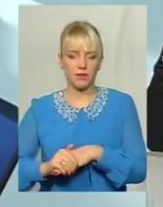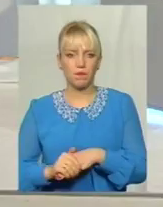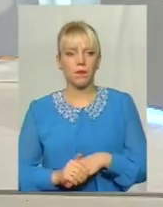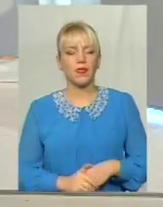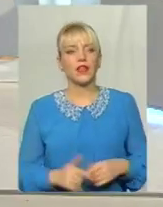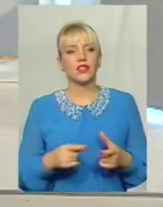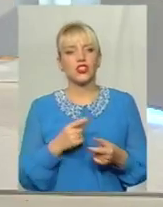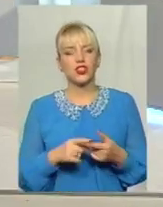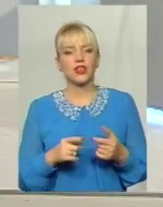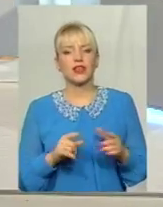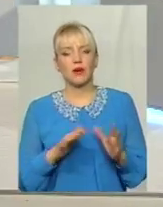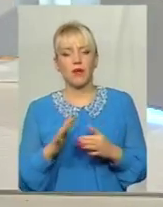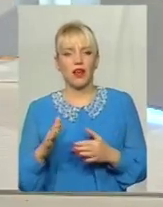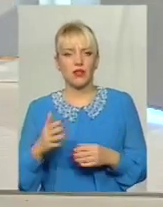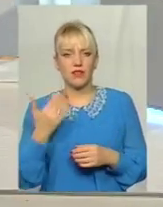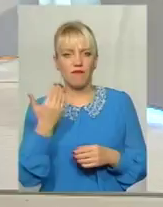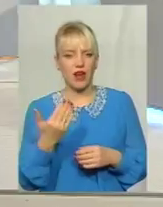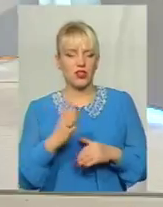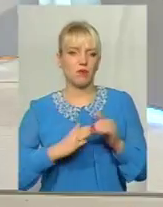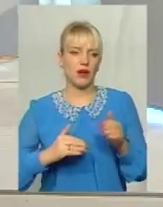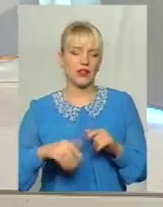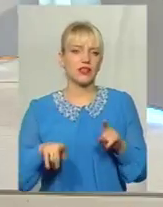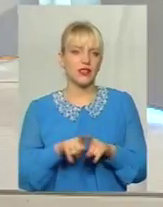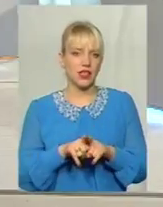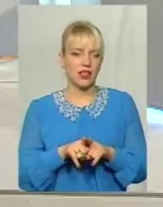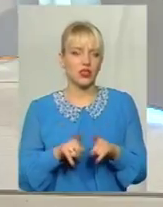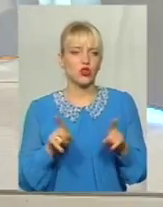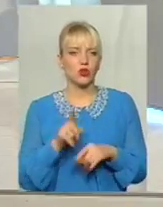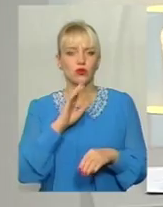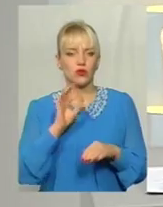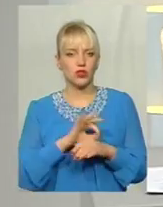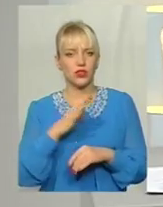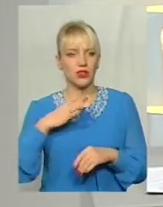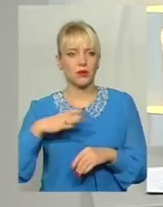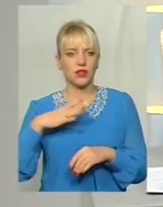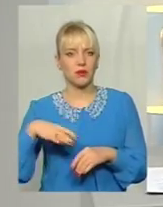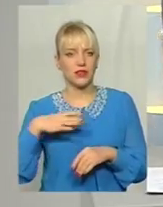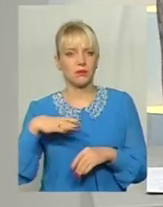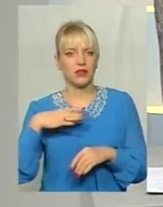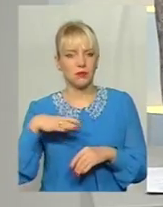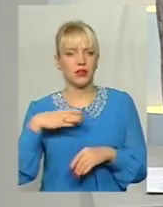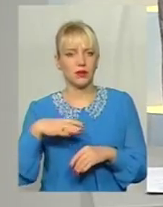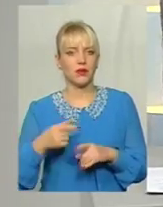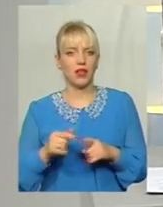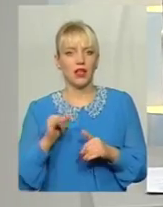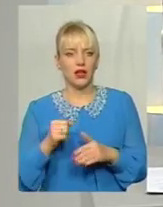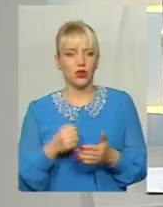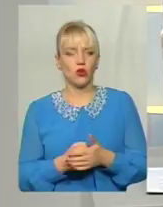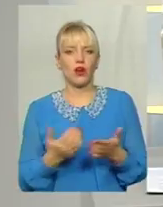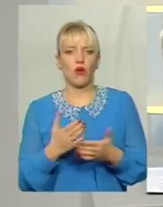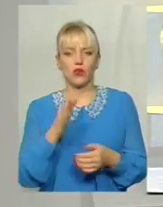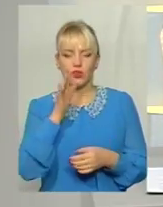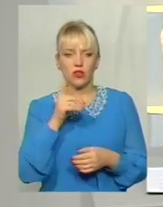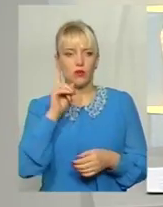Чи траплялося в вашій практиці таке, що дружина терпіла, терпіла, терпіла до певного часу Доки не